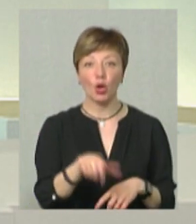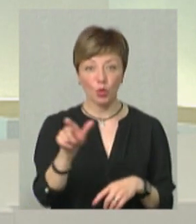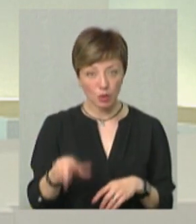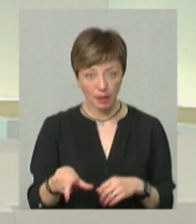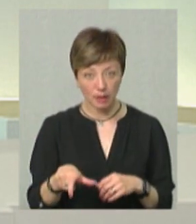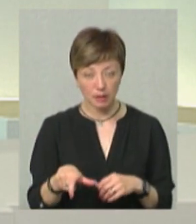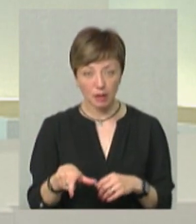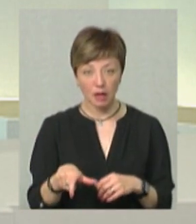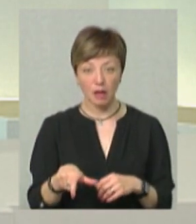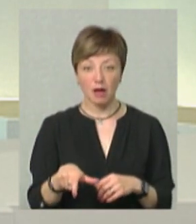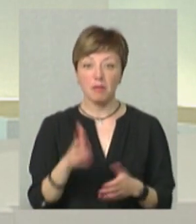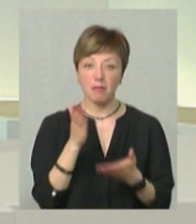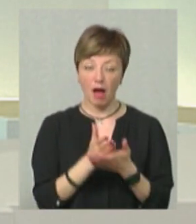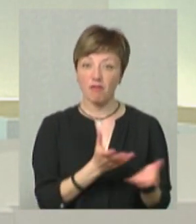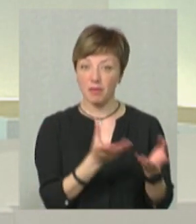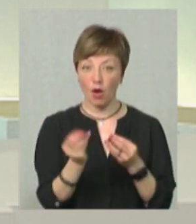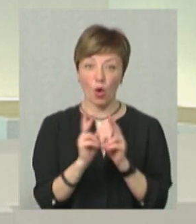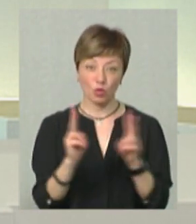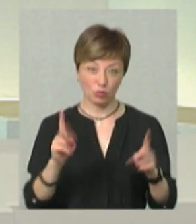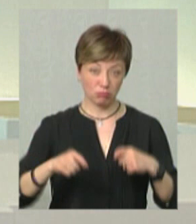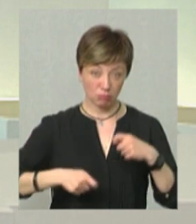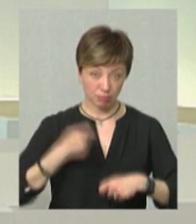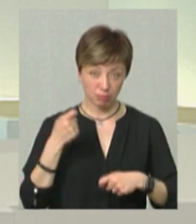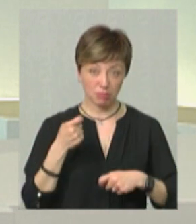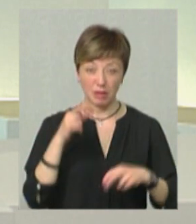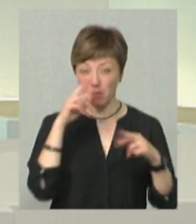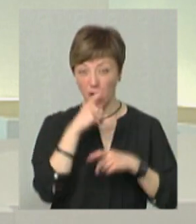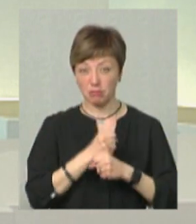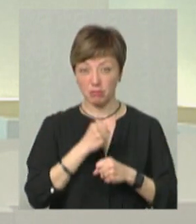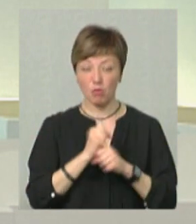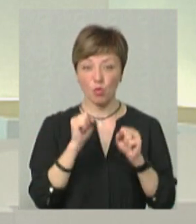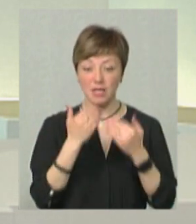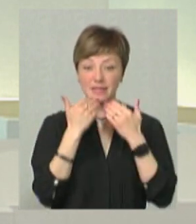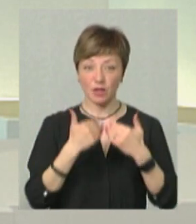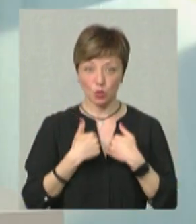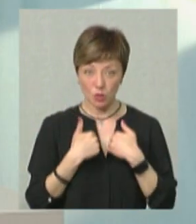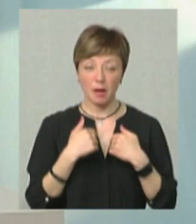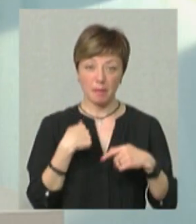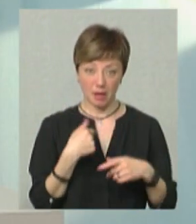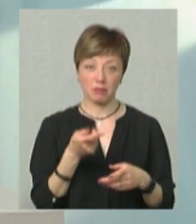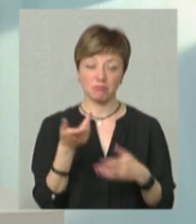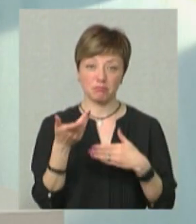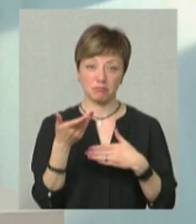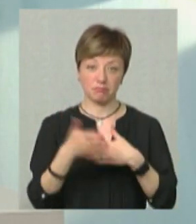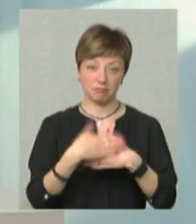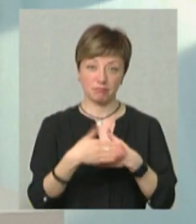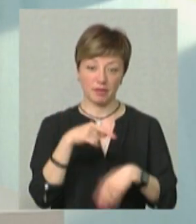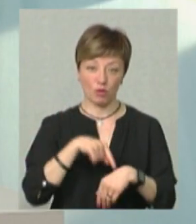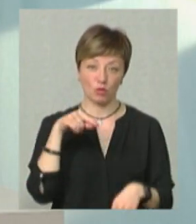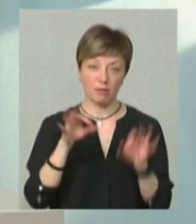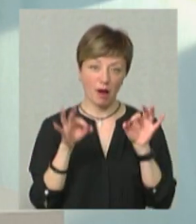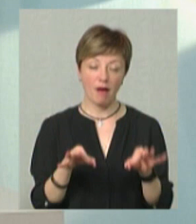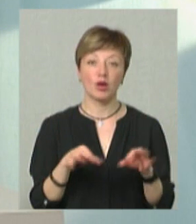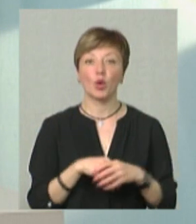ми на них маємо вплив. Якщо хтось неправильно спрацював, ви можете звернутися до нас, і ми на них відреагуємо